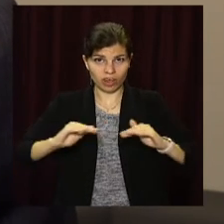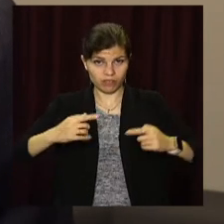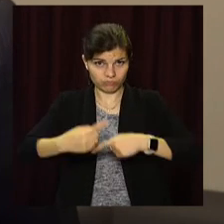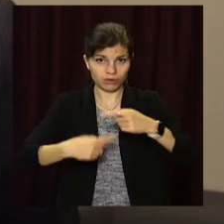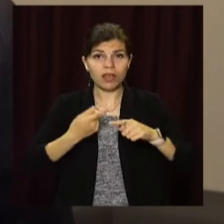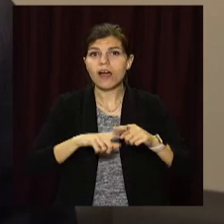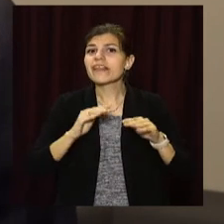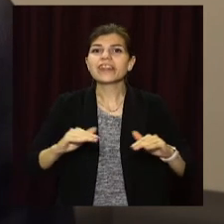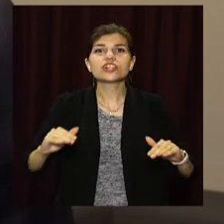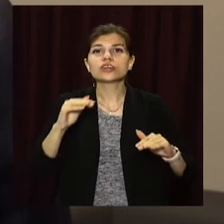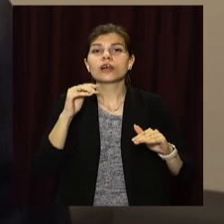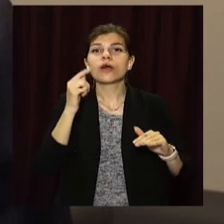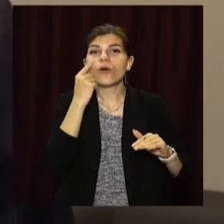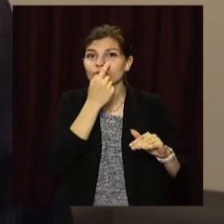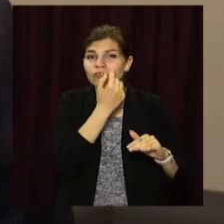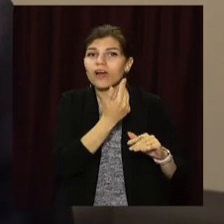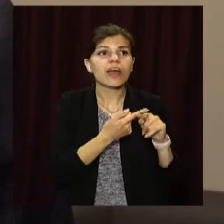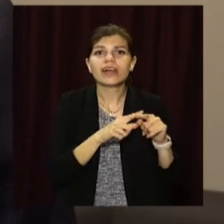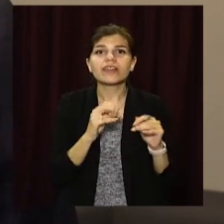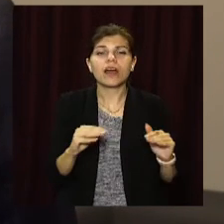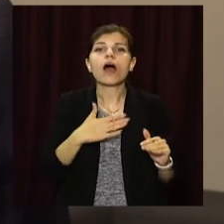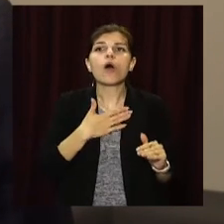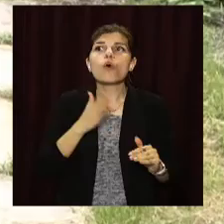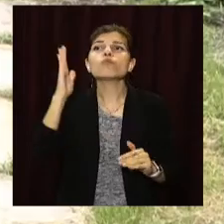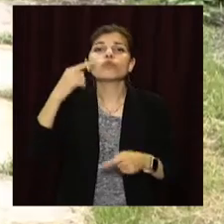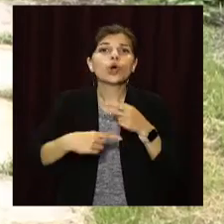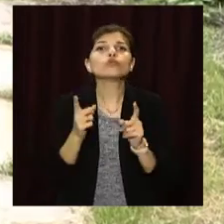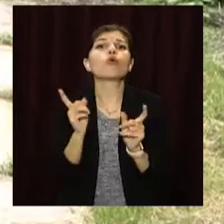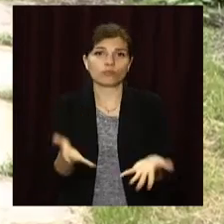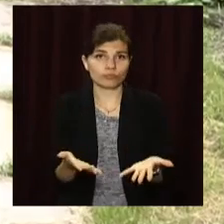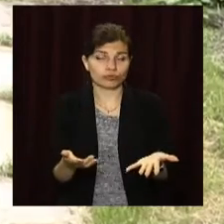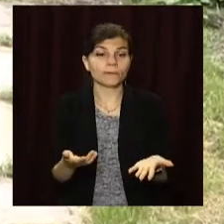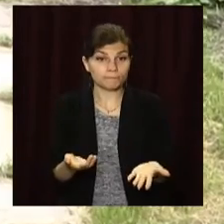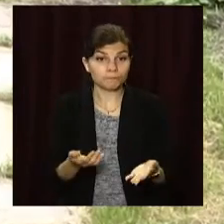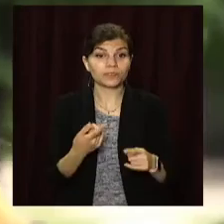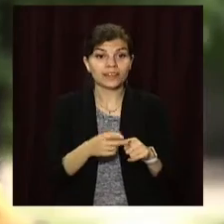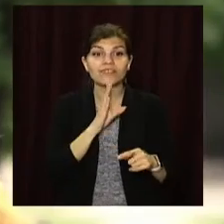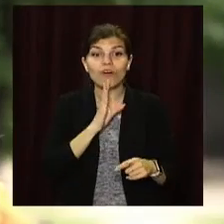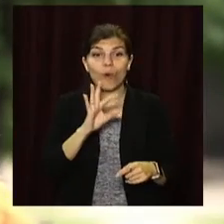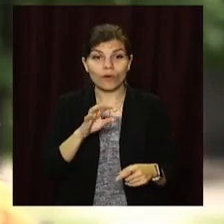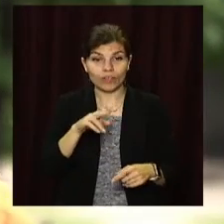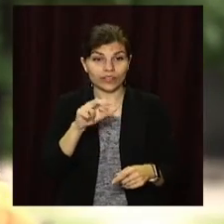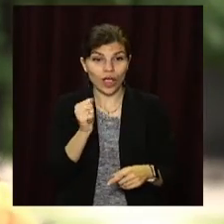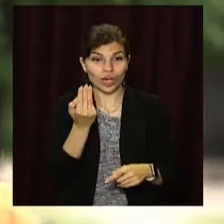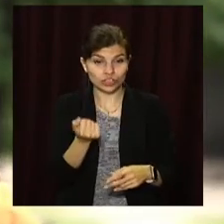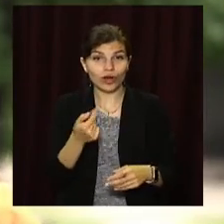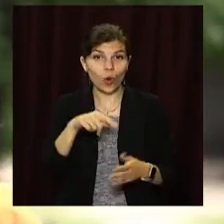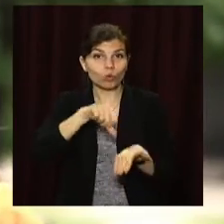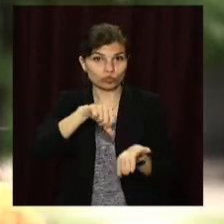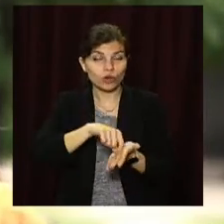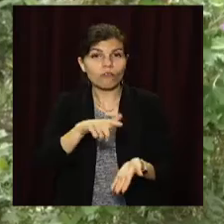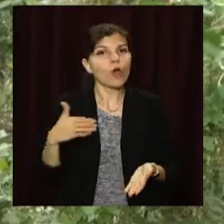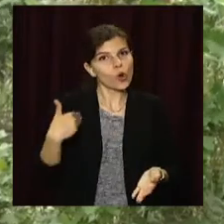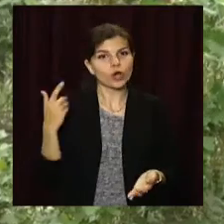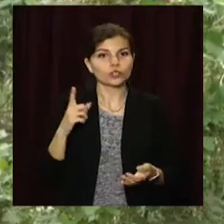– це не про дитячі малюнки. Це про майбутнє нашої держави. Даша Орел бере участь в конкурсі не вперше цього разу. Хоче, аби її